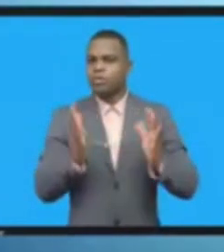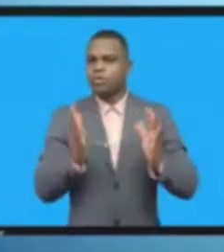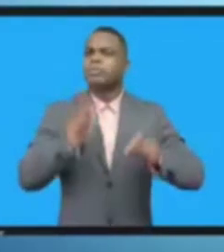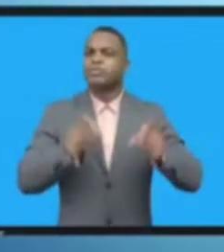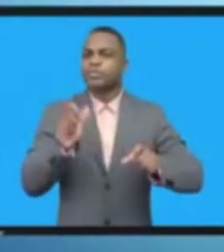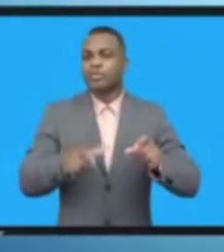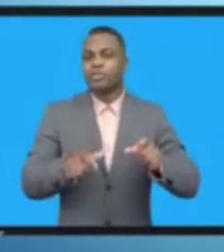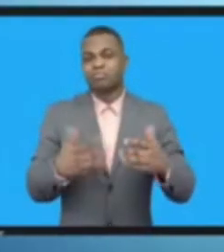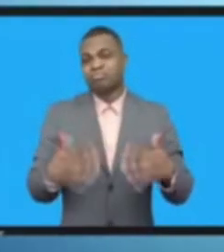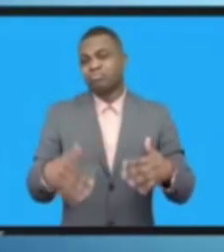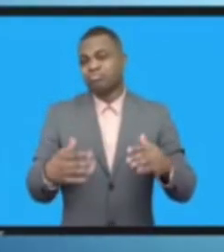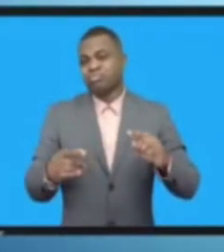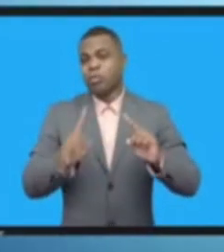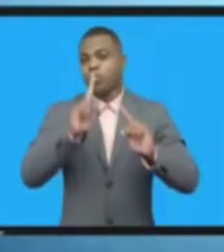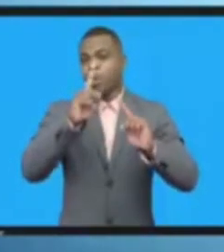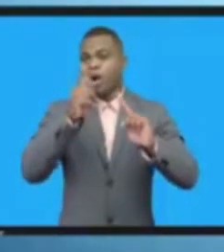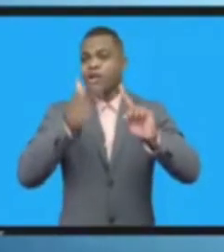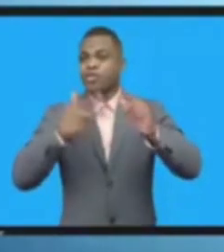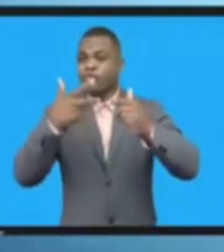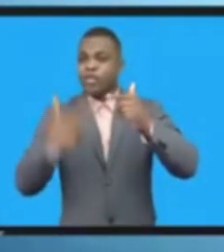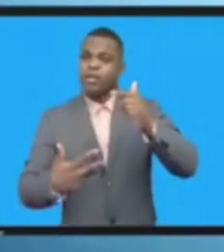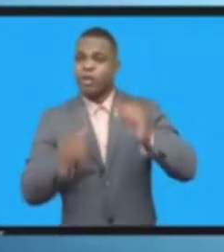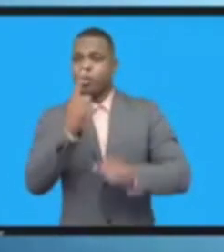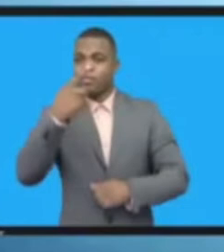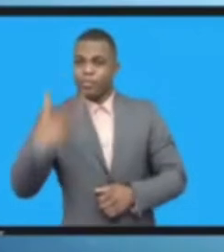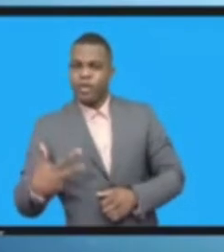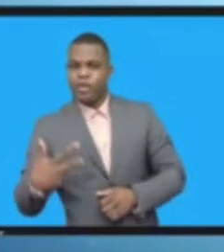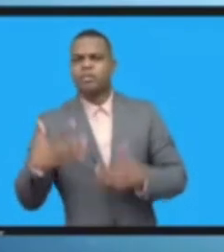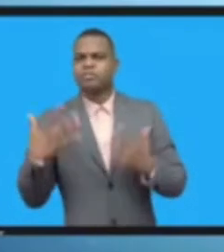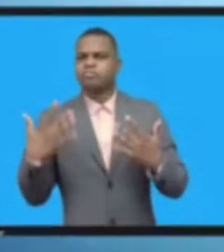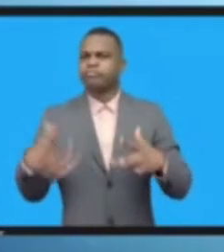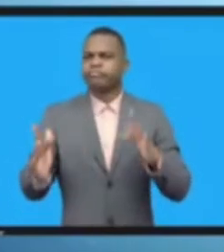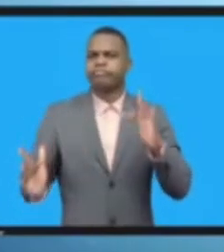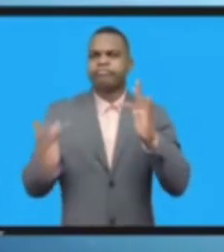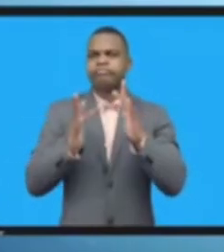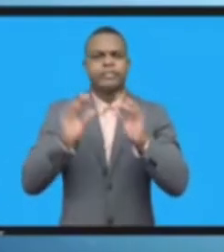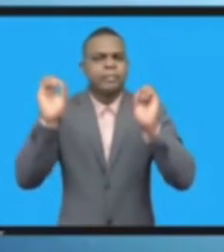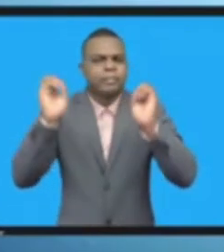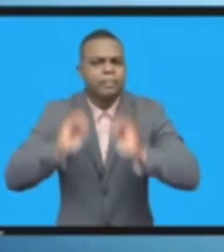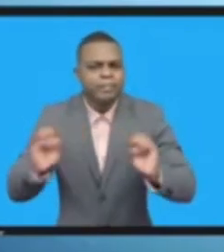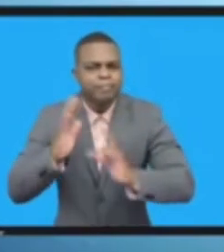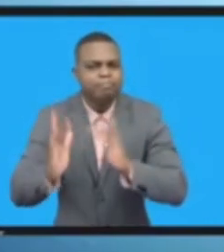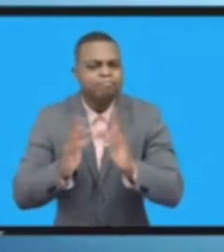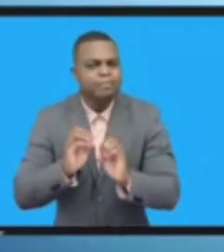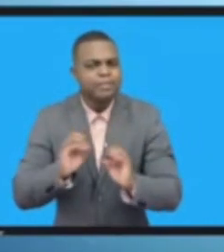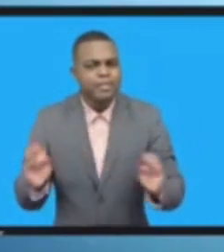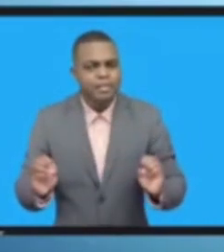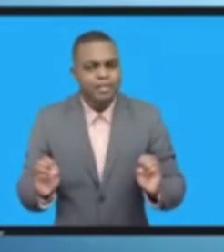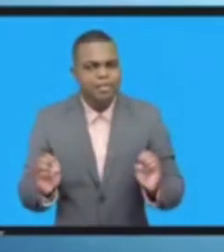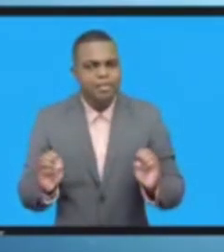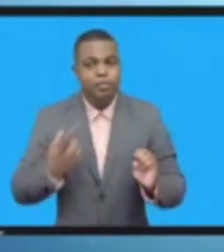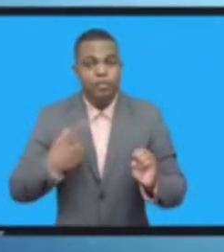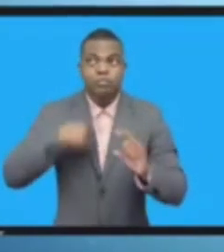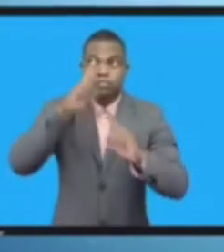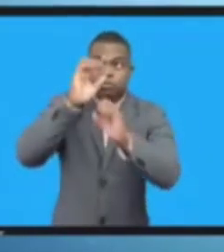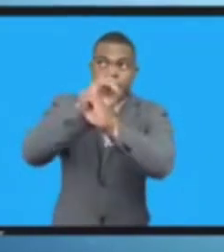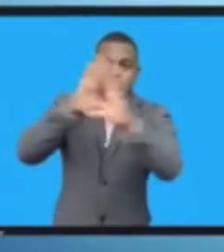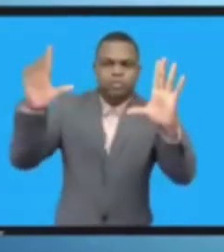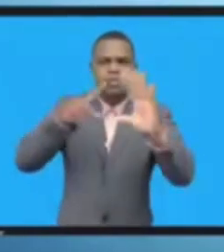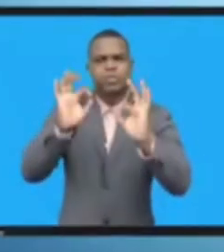بتكنولوجيا الرقمية بصورة متعظمة الأمر الذي يتطلب حلولاً تأذرية